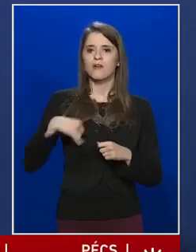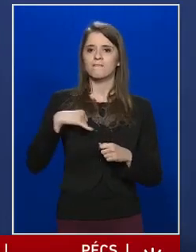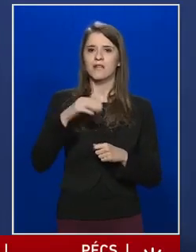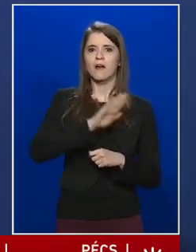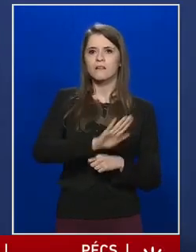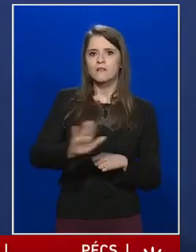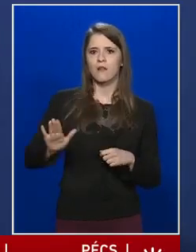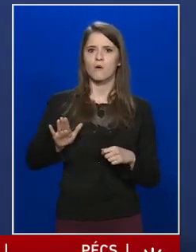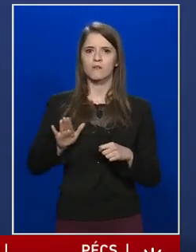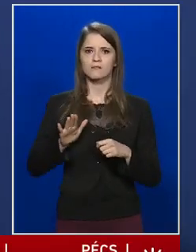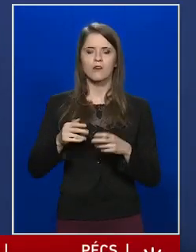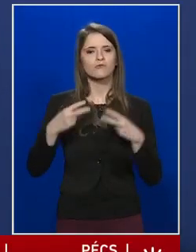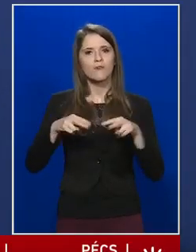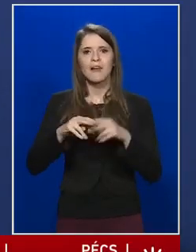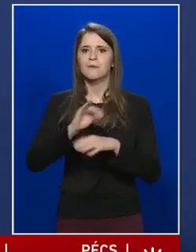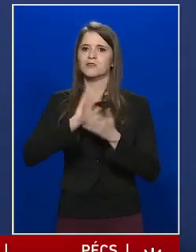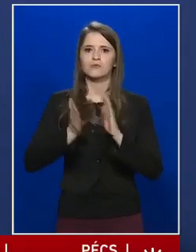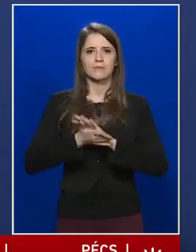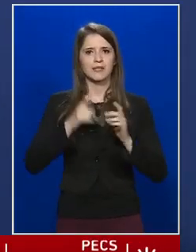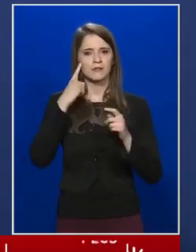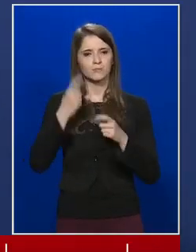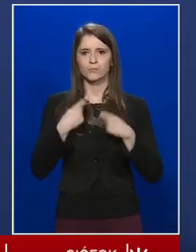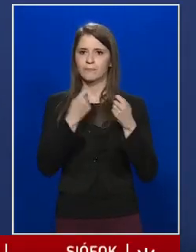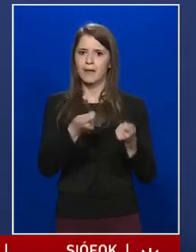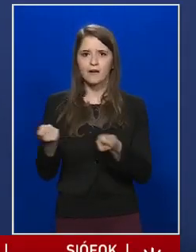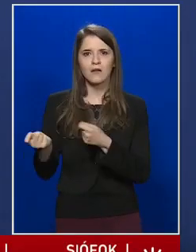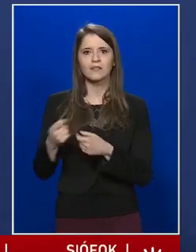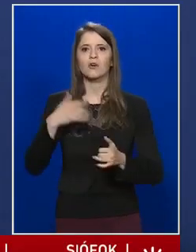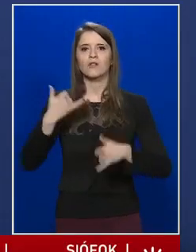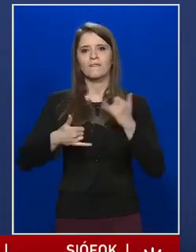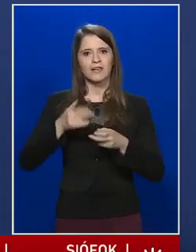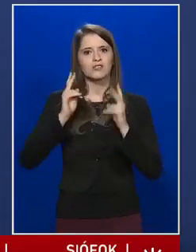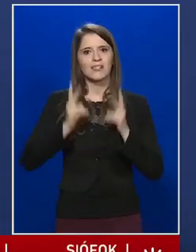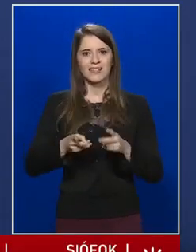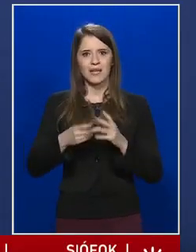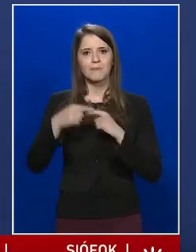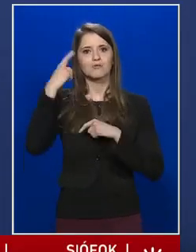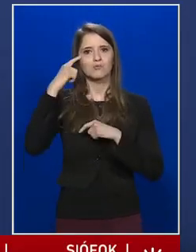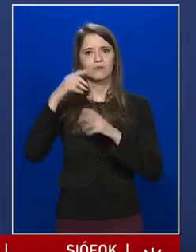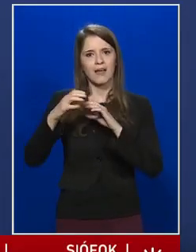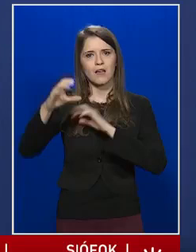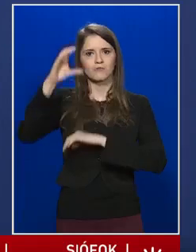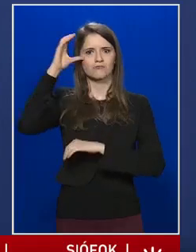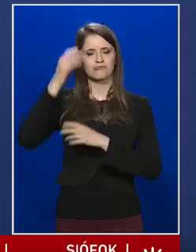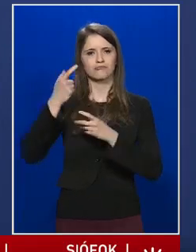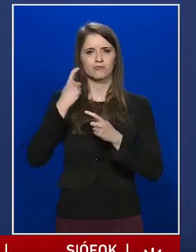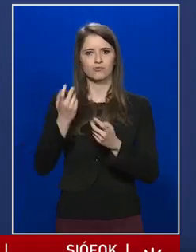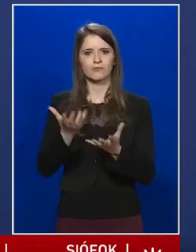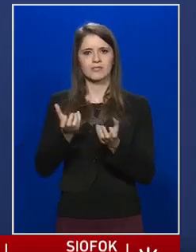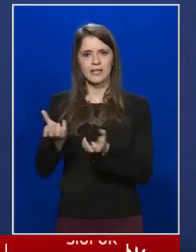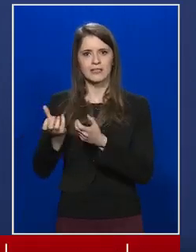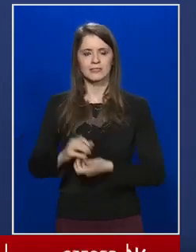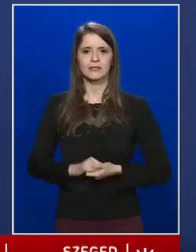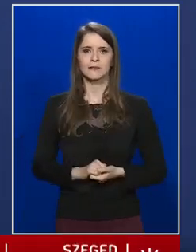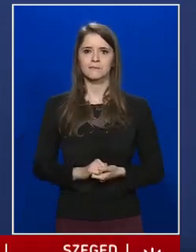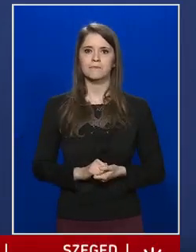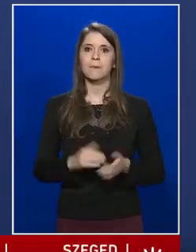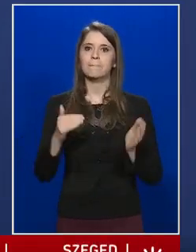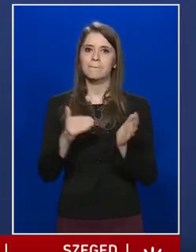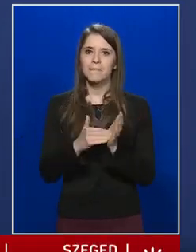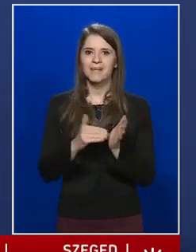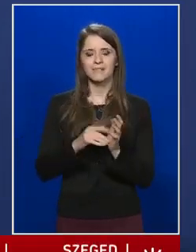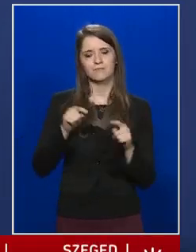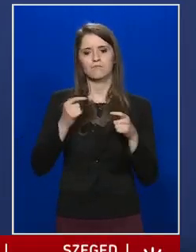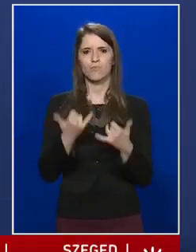továbbra is minden alatt legyen ahhoz, hogy versenyképes tudásra tegyenek szert. Még a megváltozott